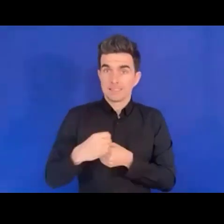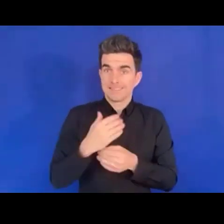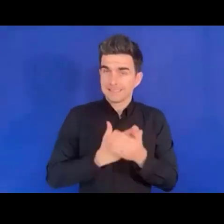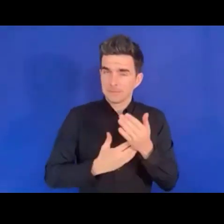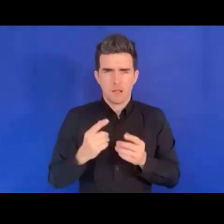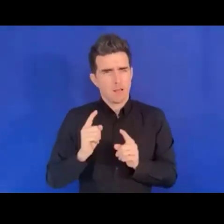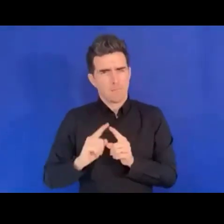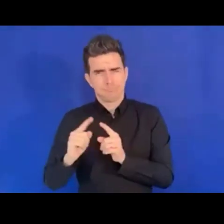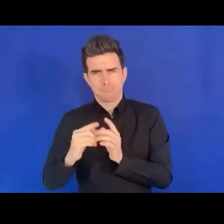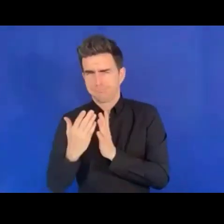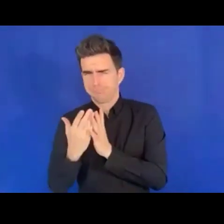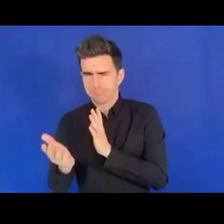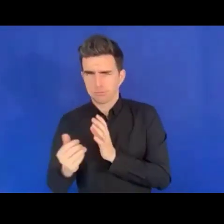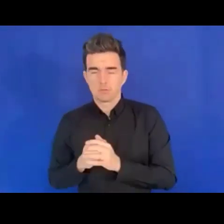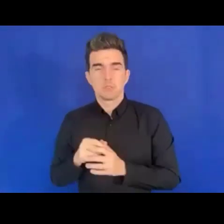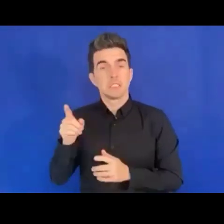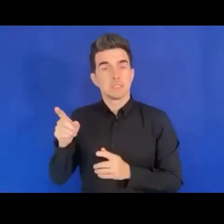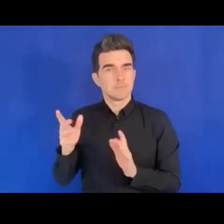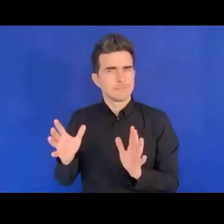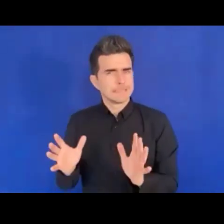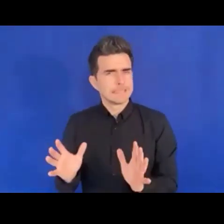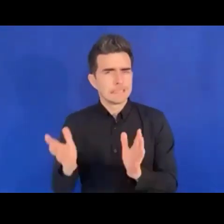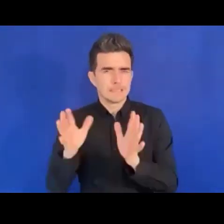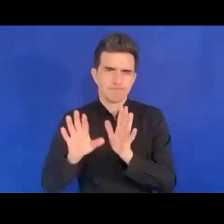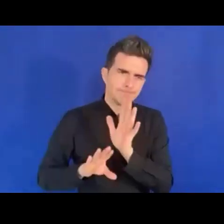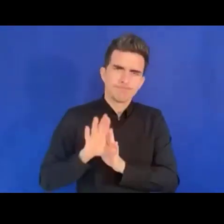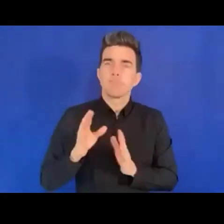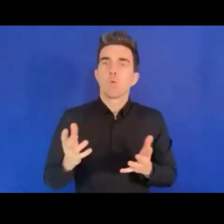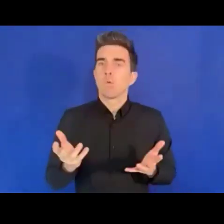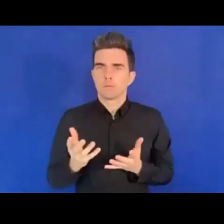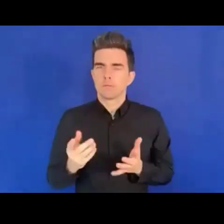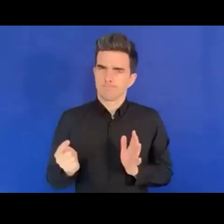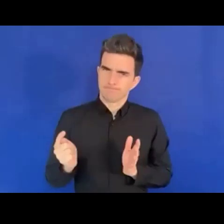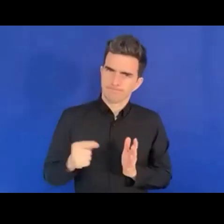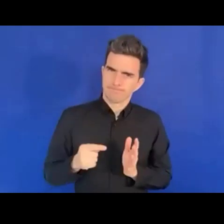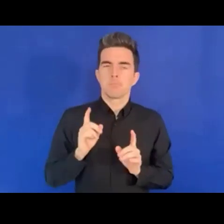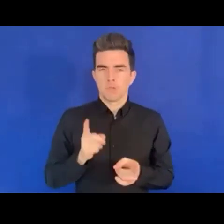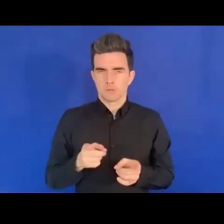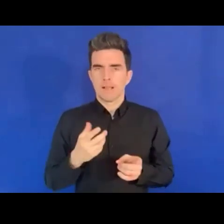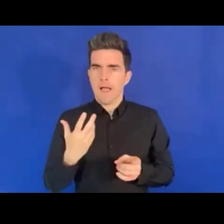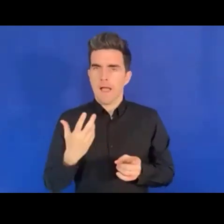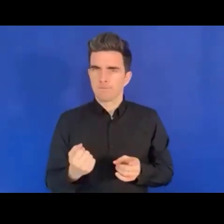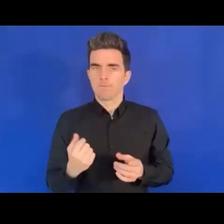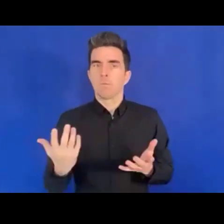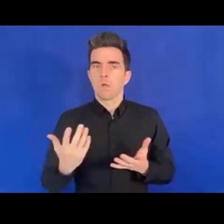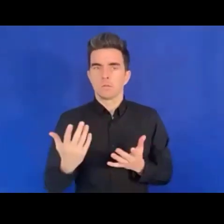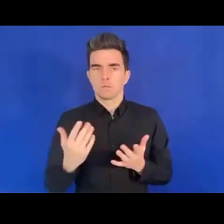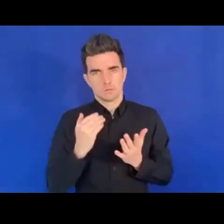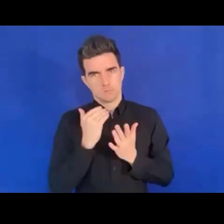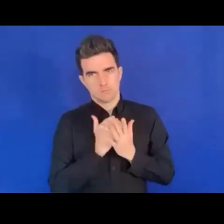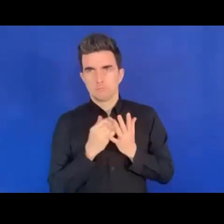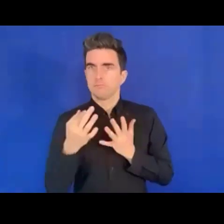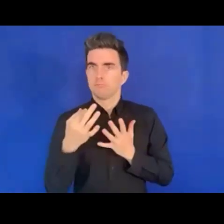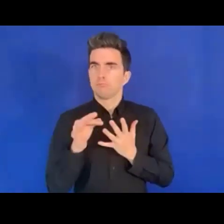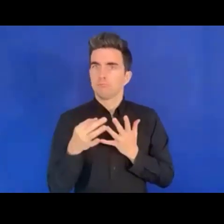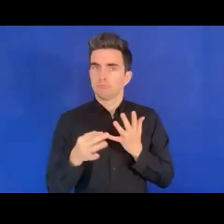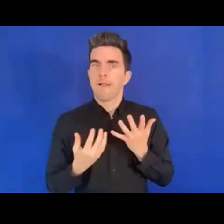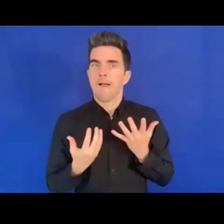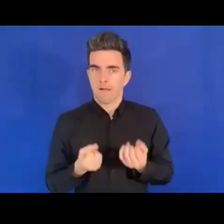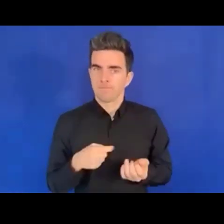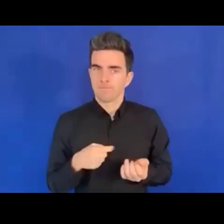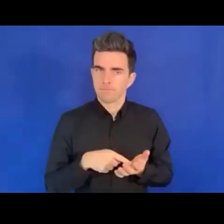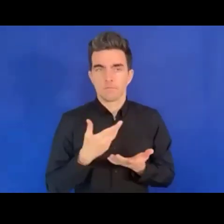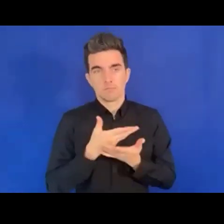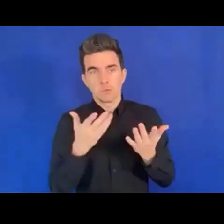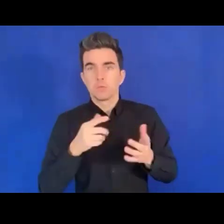bord dont nous parlons. Alors nous voulons donc lui souhaiter la bienvenue afin qu'il partage avec